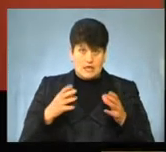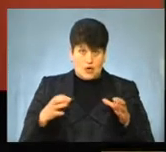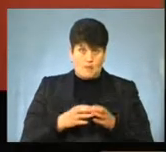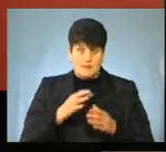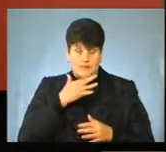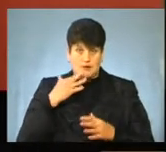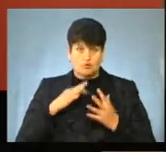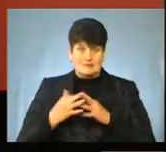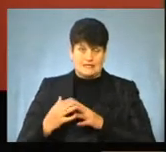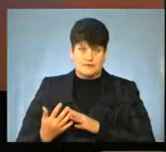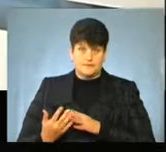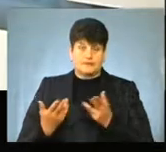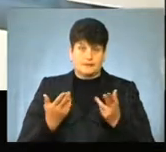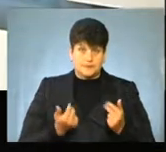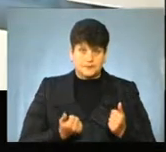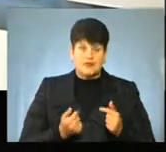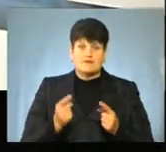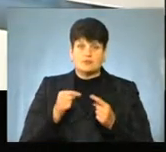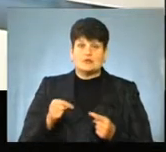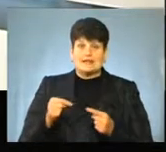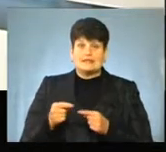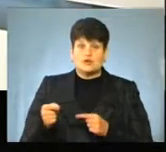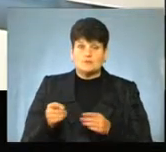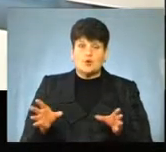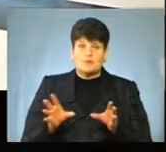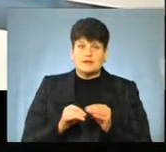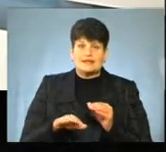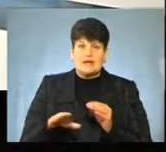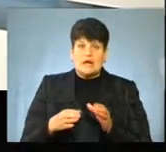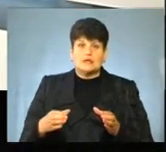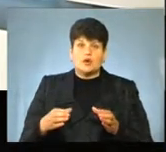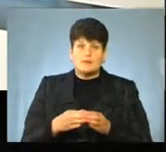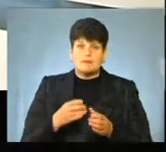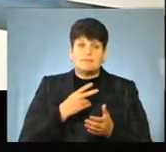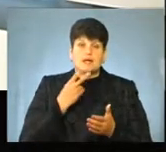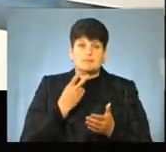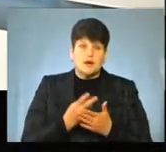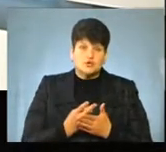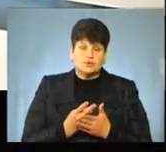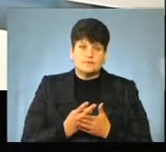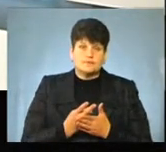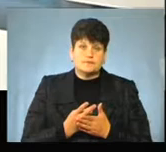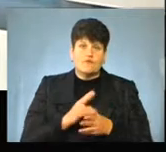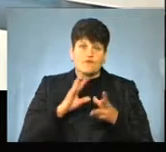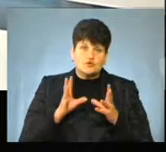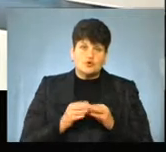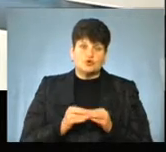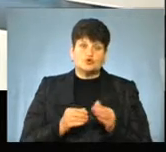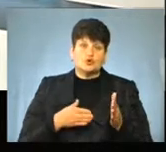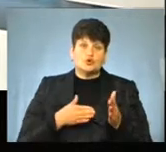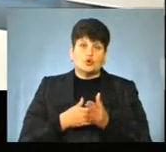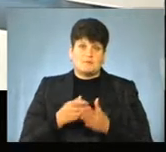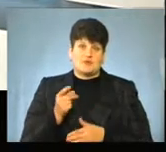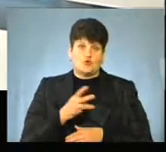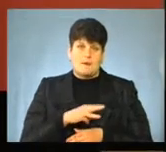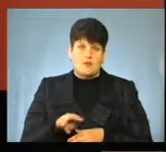і там багато сіл? Так. Відповідно, для Тернопільської міської об'єднаної територіальної громади передбаченого всього лиш до півтора